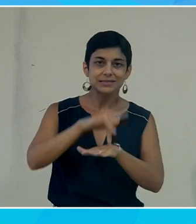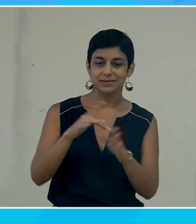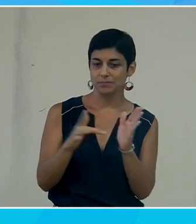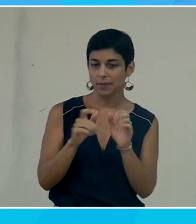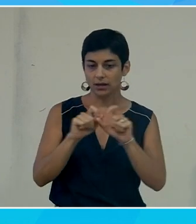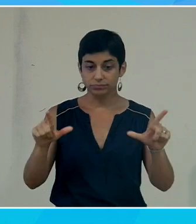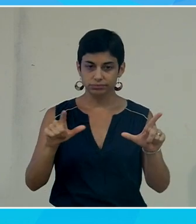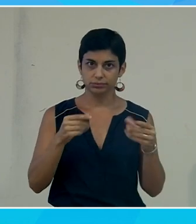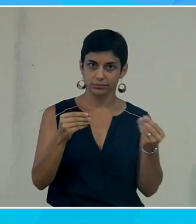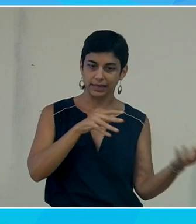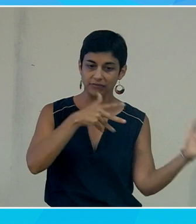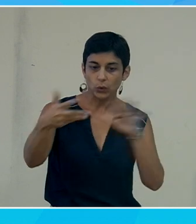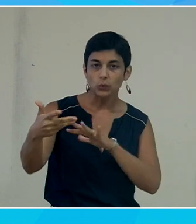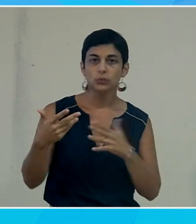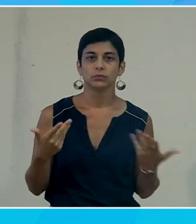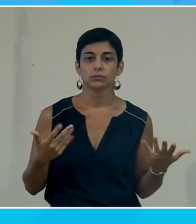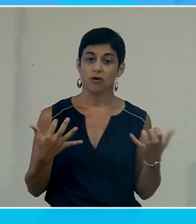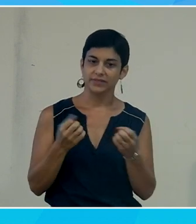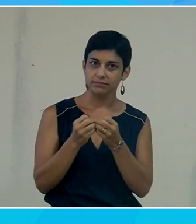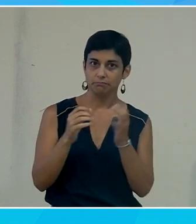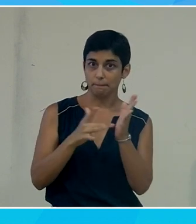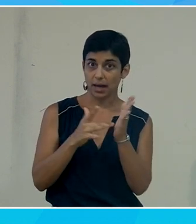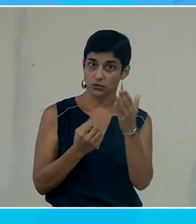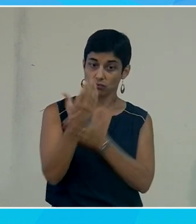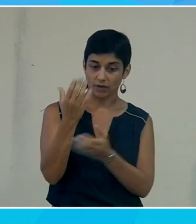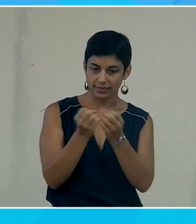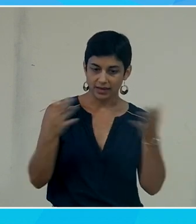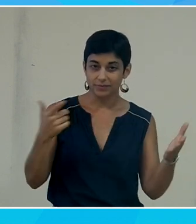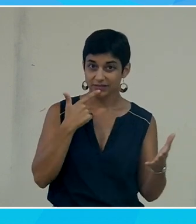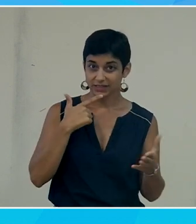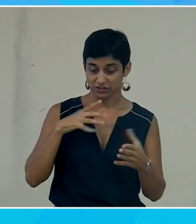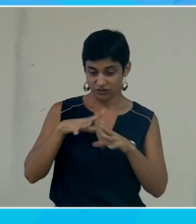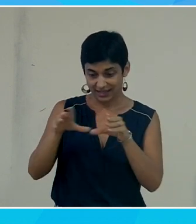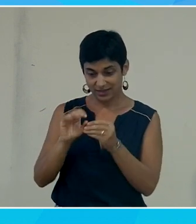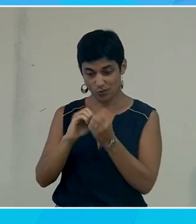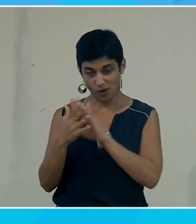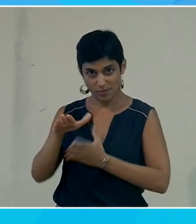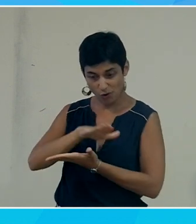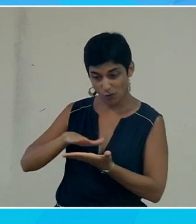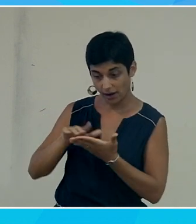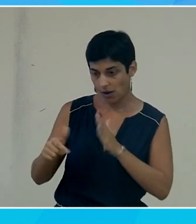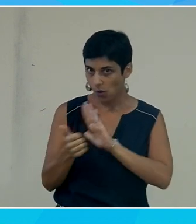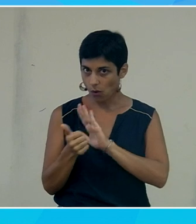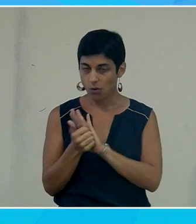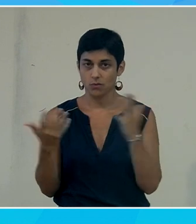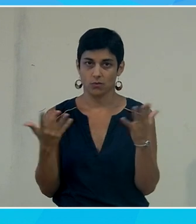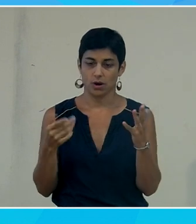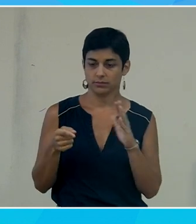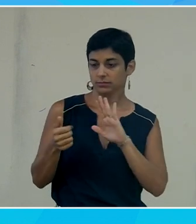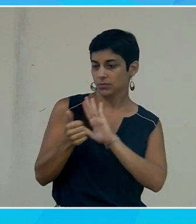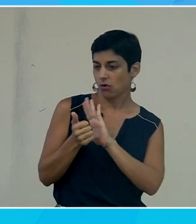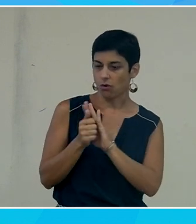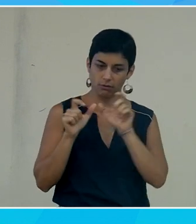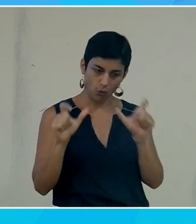qu'il un événement, parce qu'on veut développer une nouvelle page, on a une personne dans l'équipe web locale dont le rôle est de passer les outils permettant de